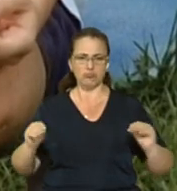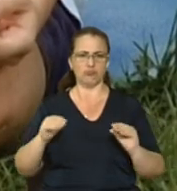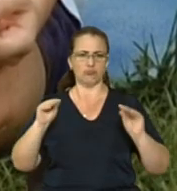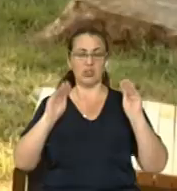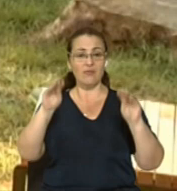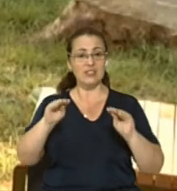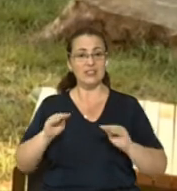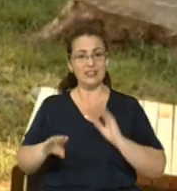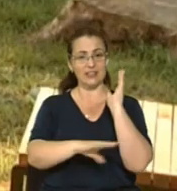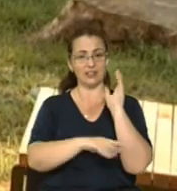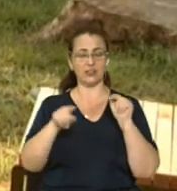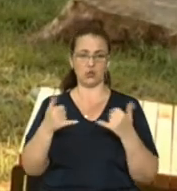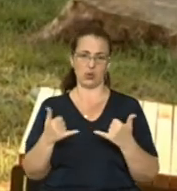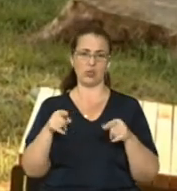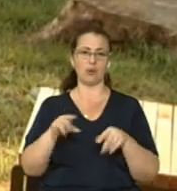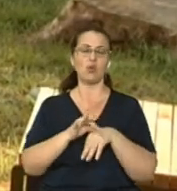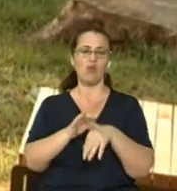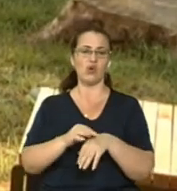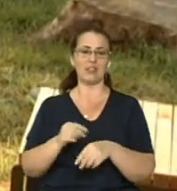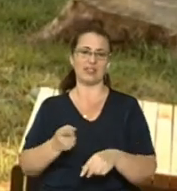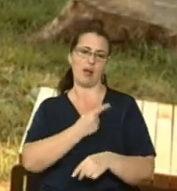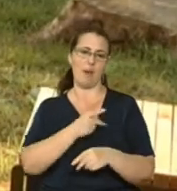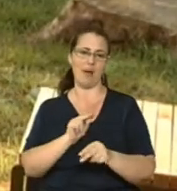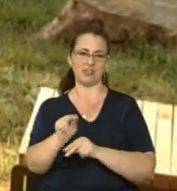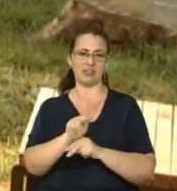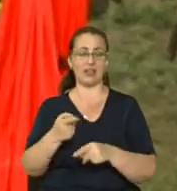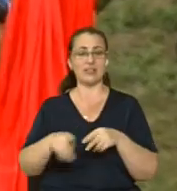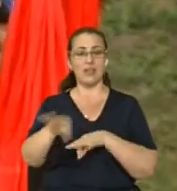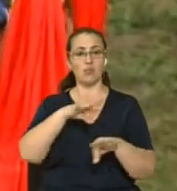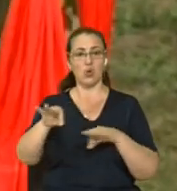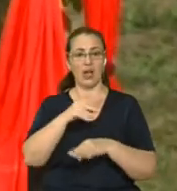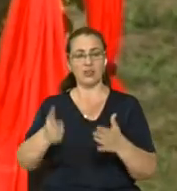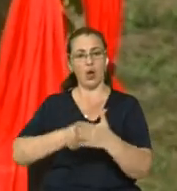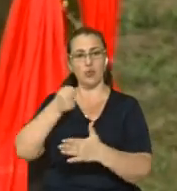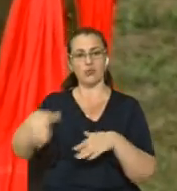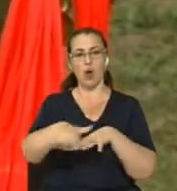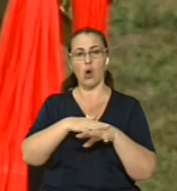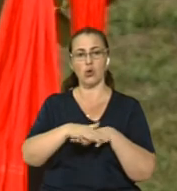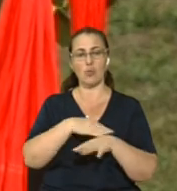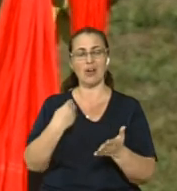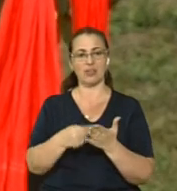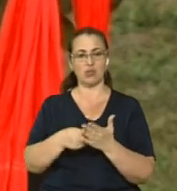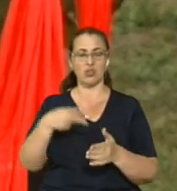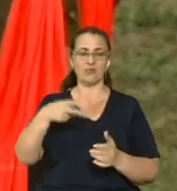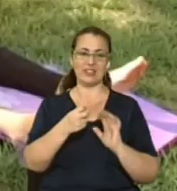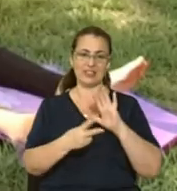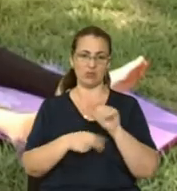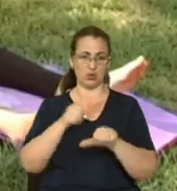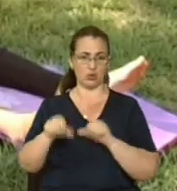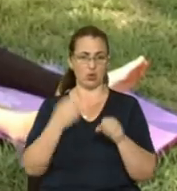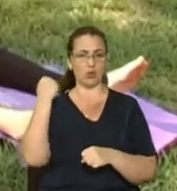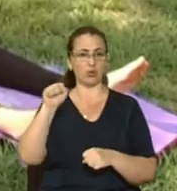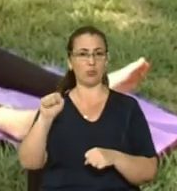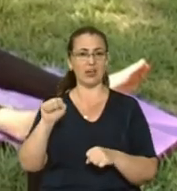дерева. Сьогодні там проводили майстер-класи. Йога-парк – це проєкт, який подавали на громадський бюджет у 2017 році. Він переміг у